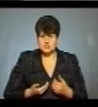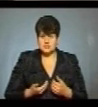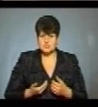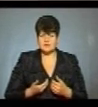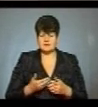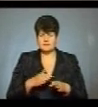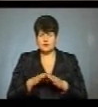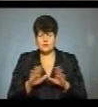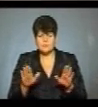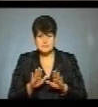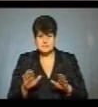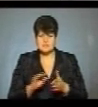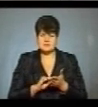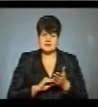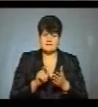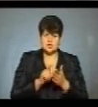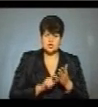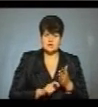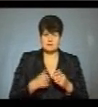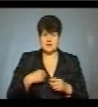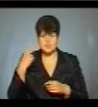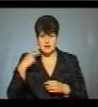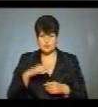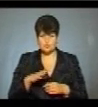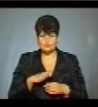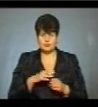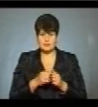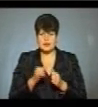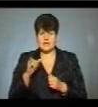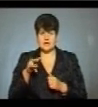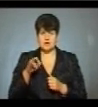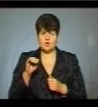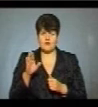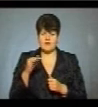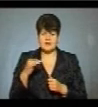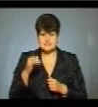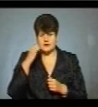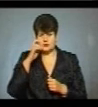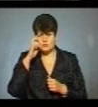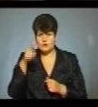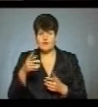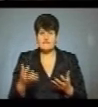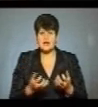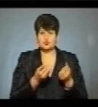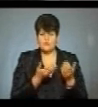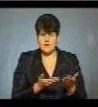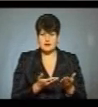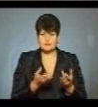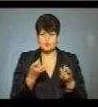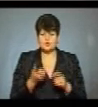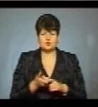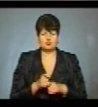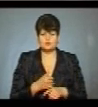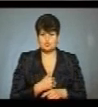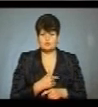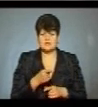пісні, які він писав вірші. Мій дядько, він був під Іловайськом. Дякувати Богу, його врятували. Просто я дуже хочу,